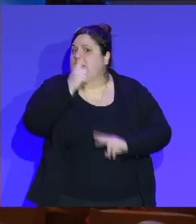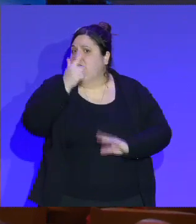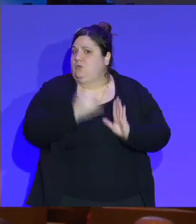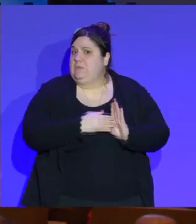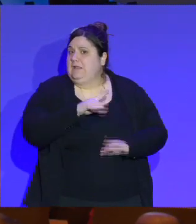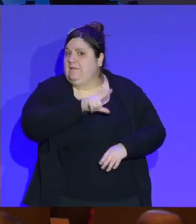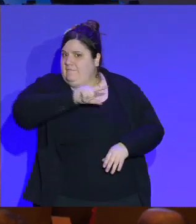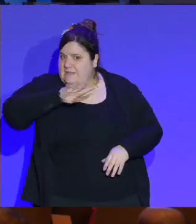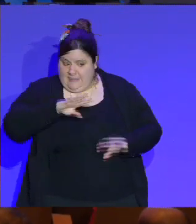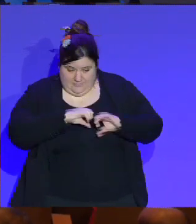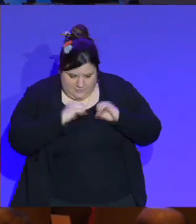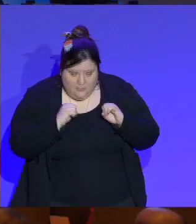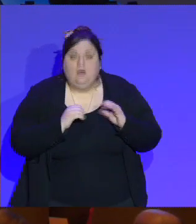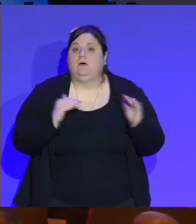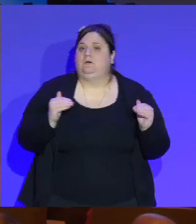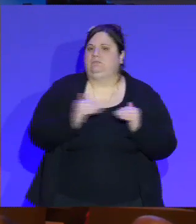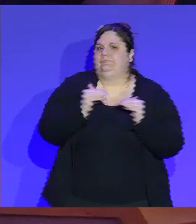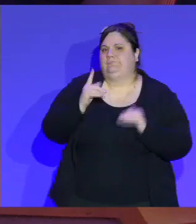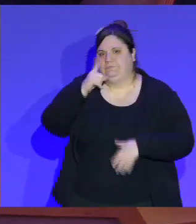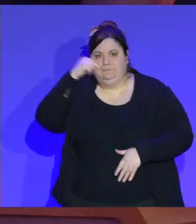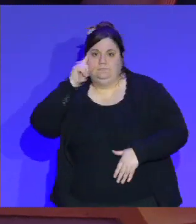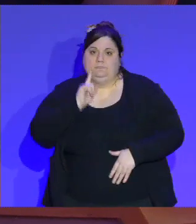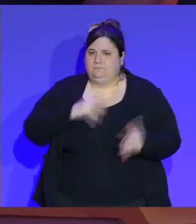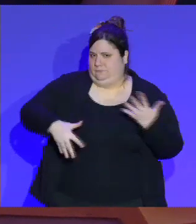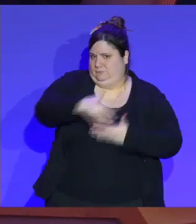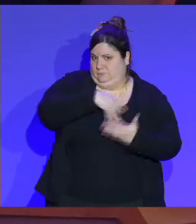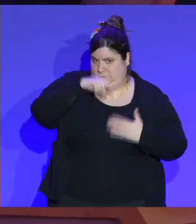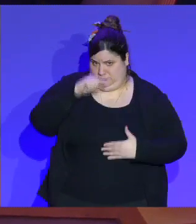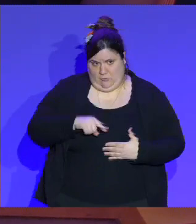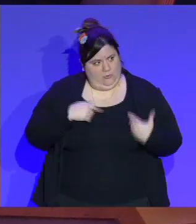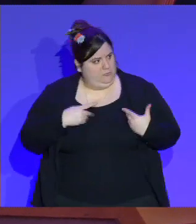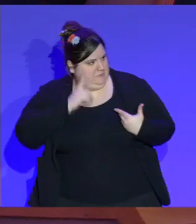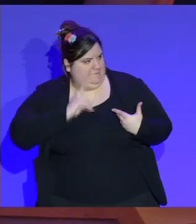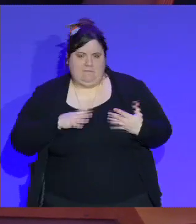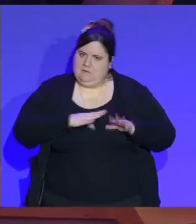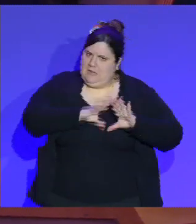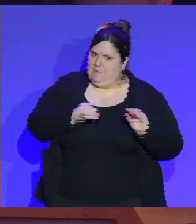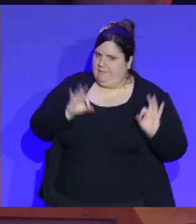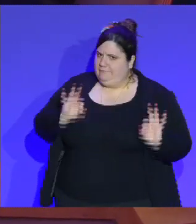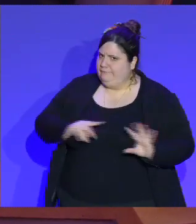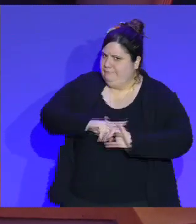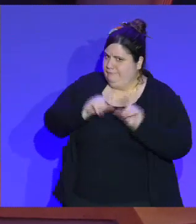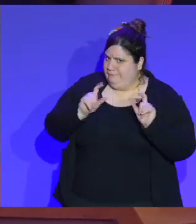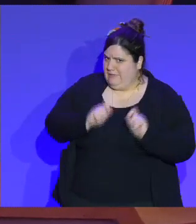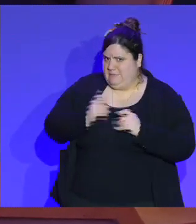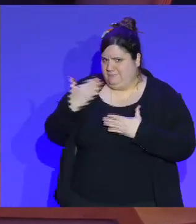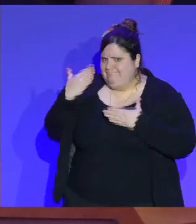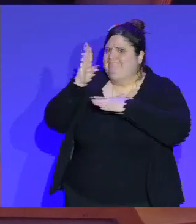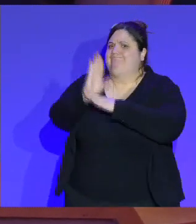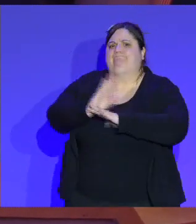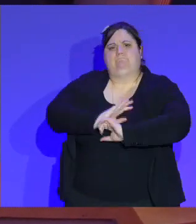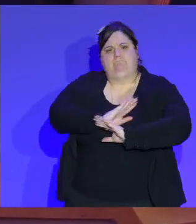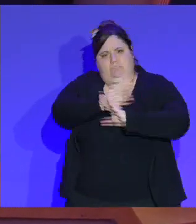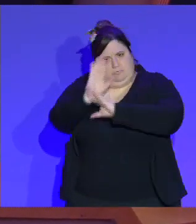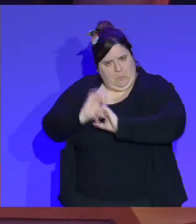paritaires de l'histoire. Cet événement doit permettre d'affirmer la place des femmes dans le sport et dans ce cadre, que proposeriez